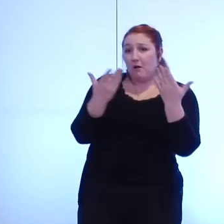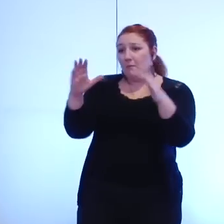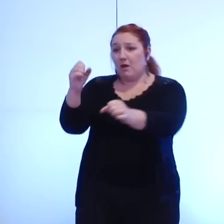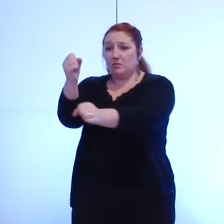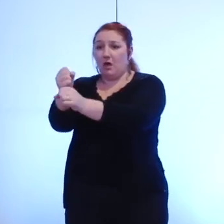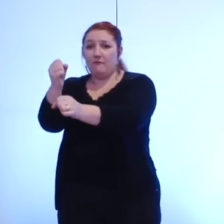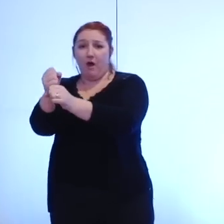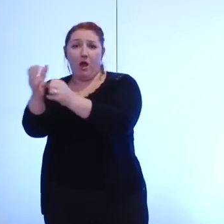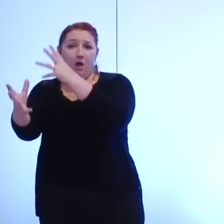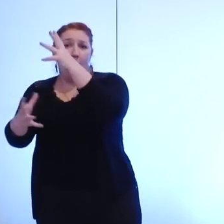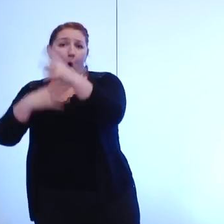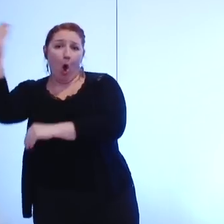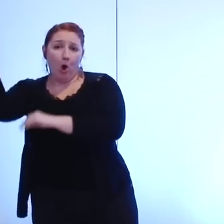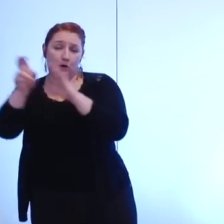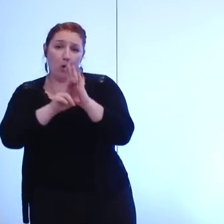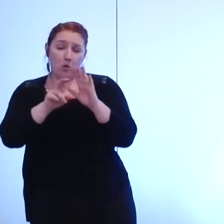à l'extérieur